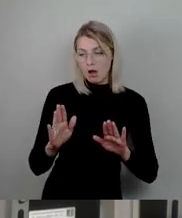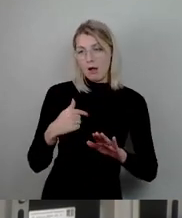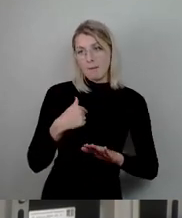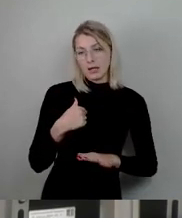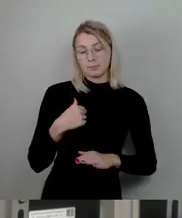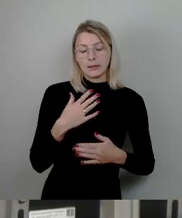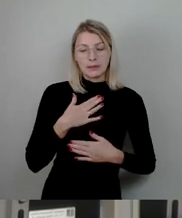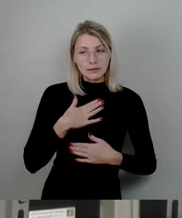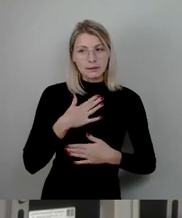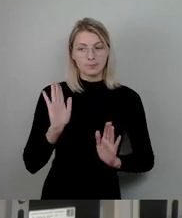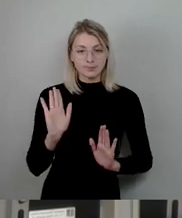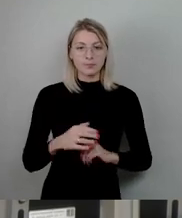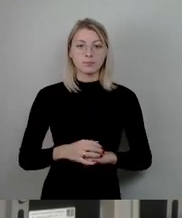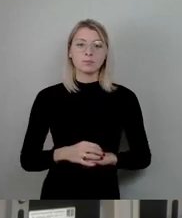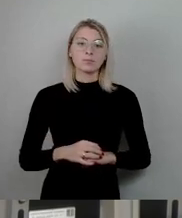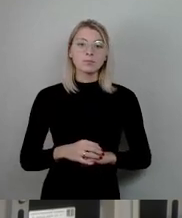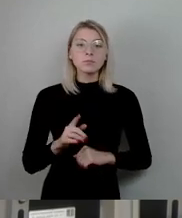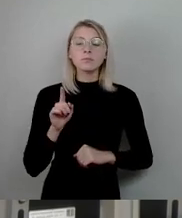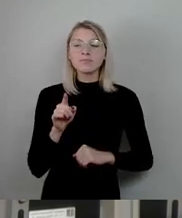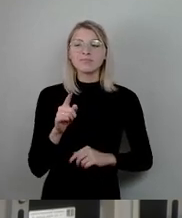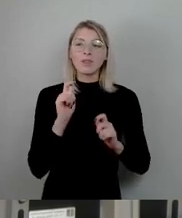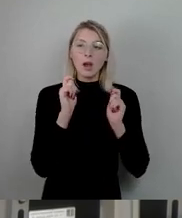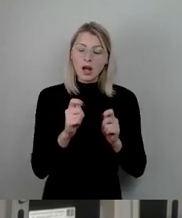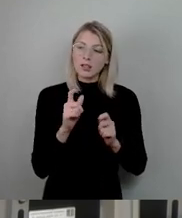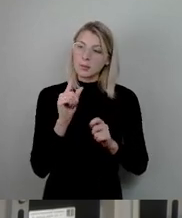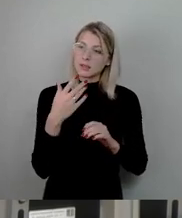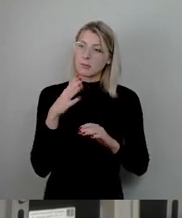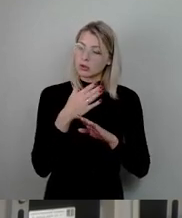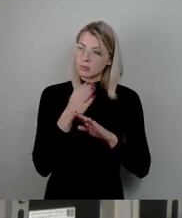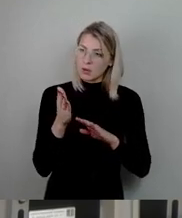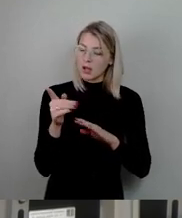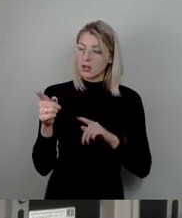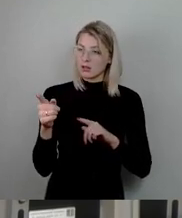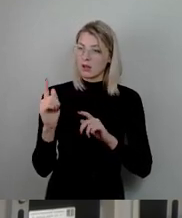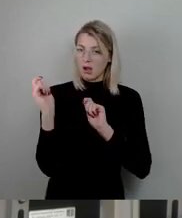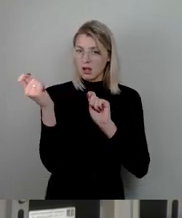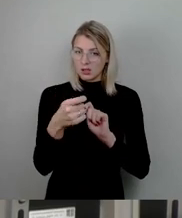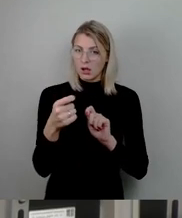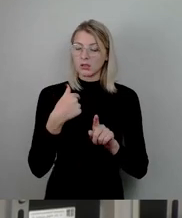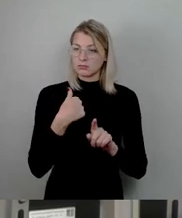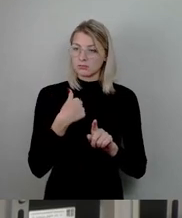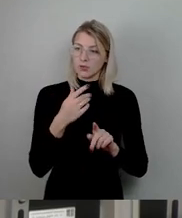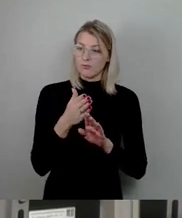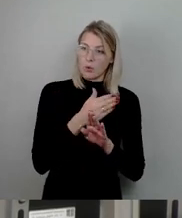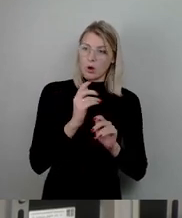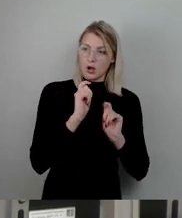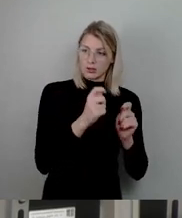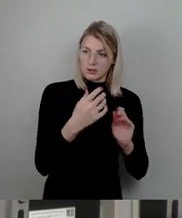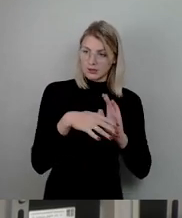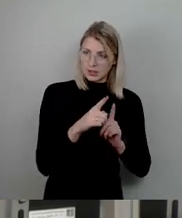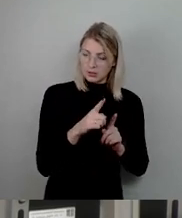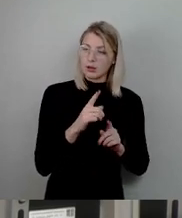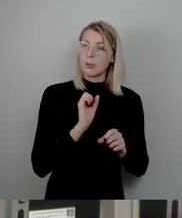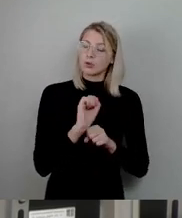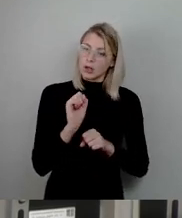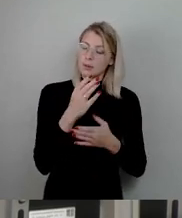dass wir sagen, dieser Antrag ist etwas später als unser eingereicht worden, aber er geht in Teilen, geht er natürlich